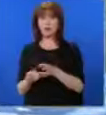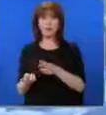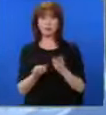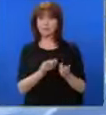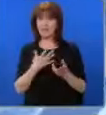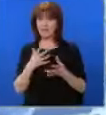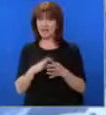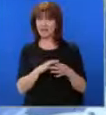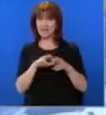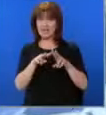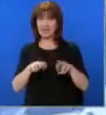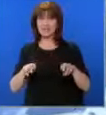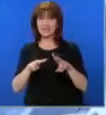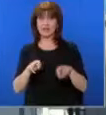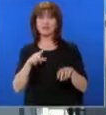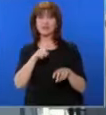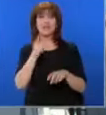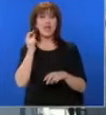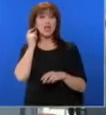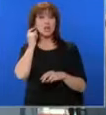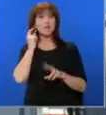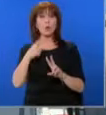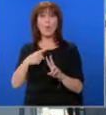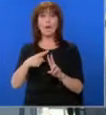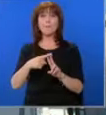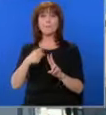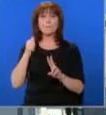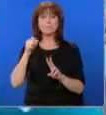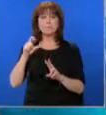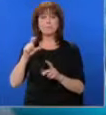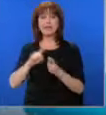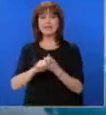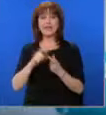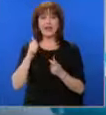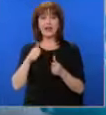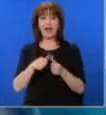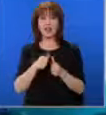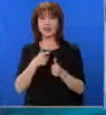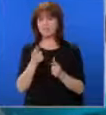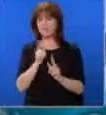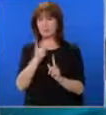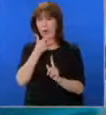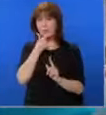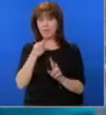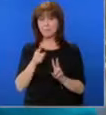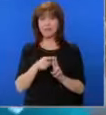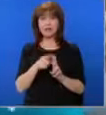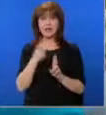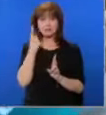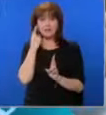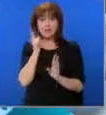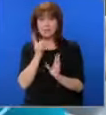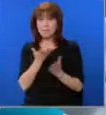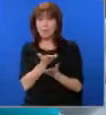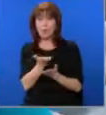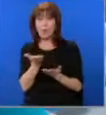разследването с сочения за контрабандист с прозвището Паскал? Не познавам Паскал, не знам дори кой